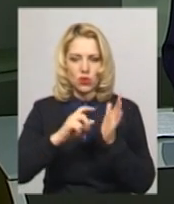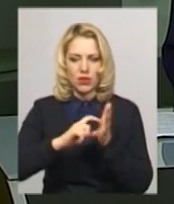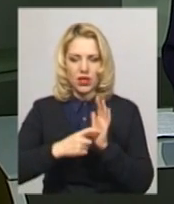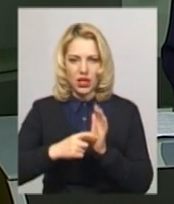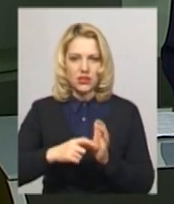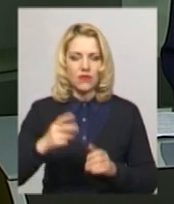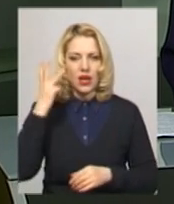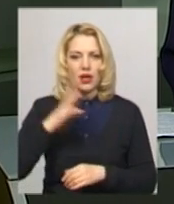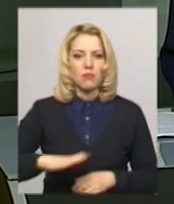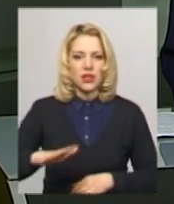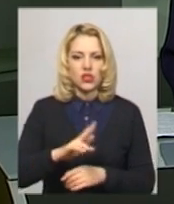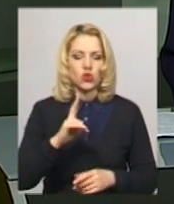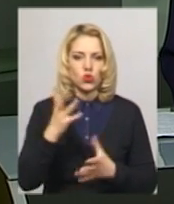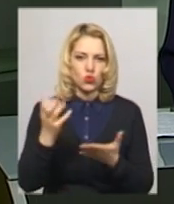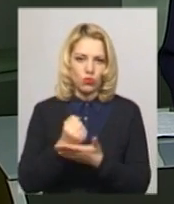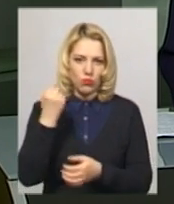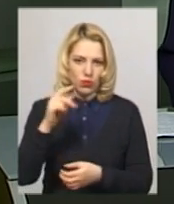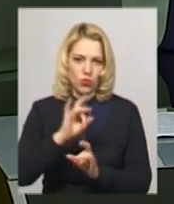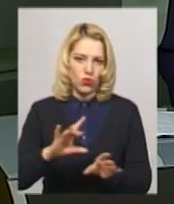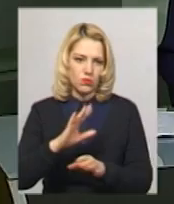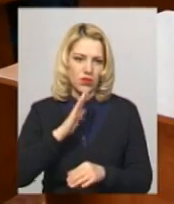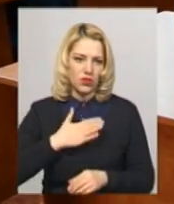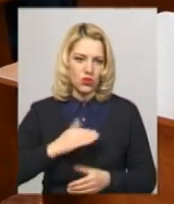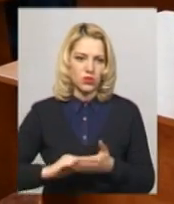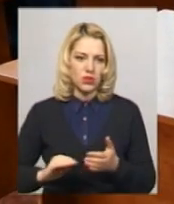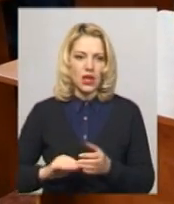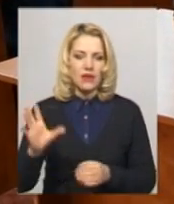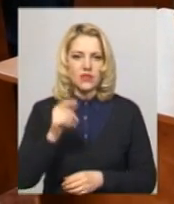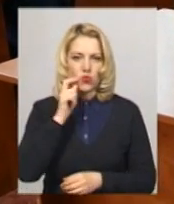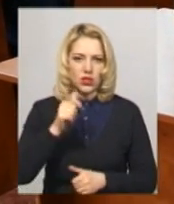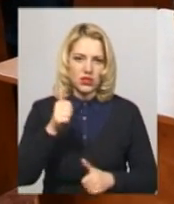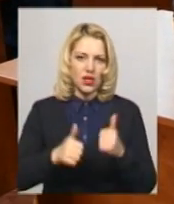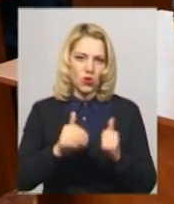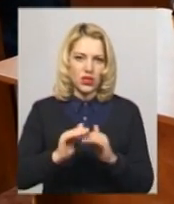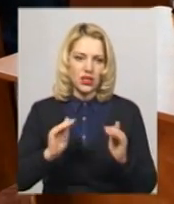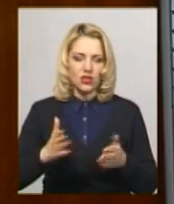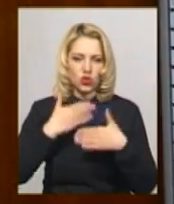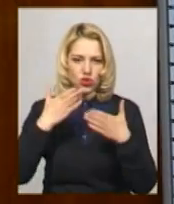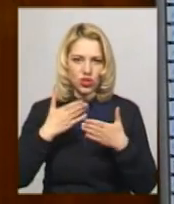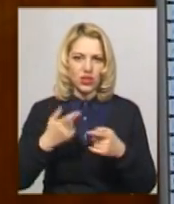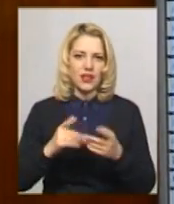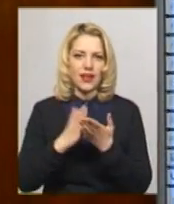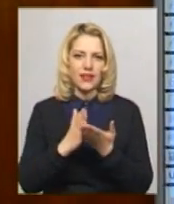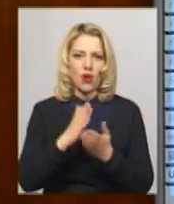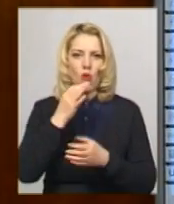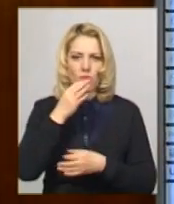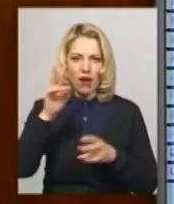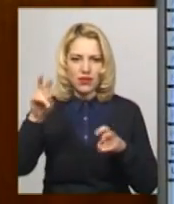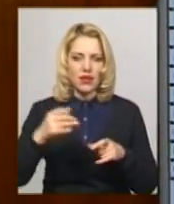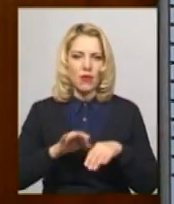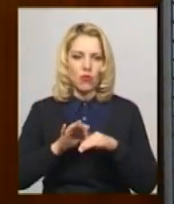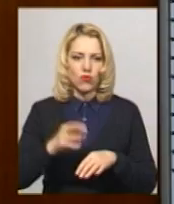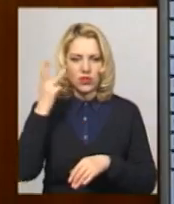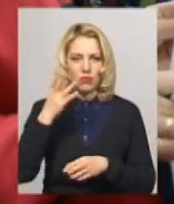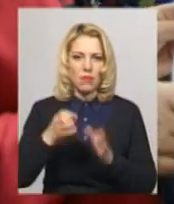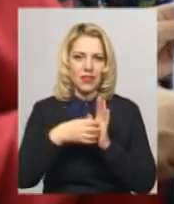Хто здобув перемогу, розповість Андрій Гуменний. Всеукраїнський конкурс дитячого читання «Книгуманія». У Хмельницьку проводиться